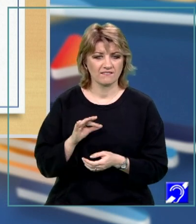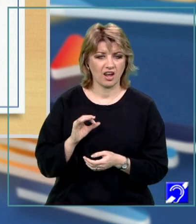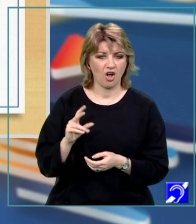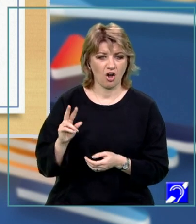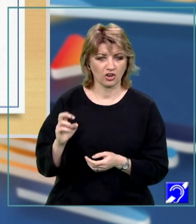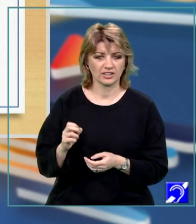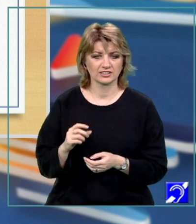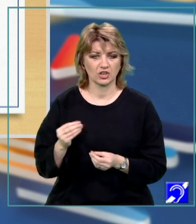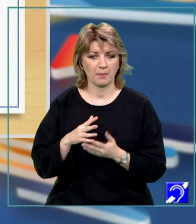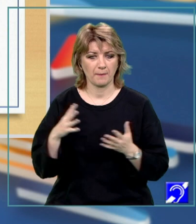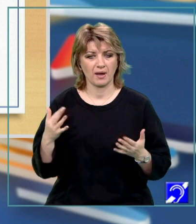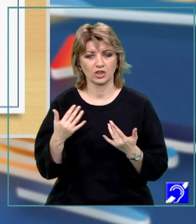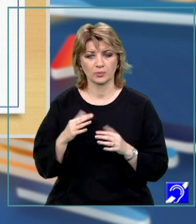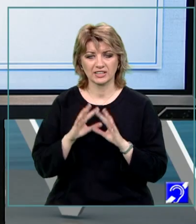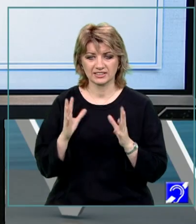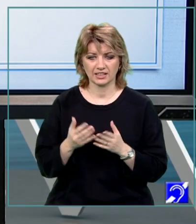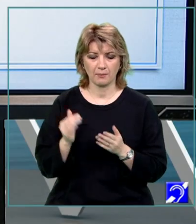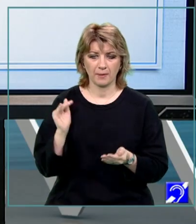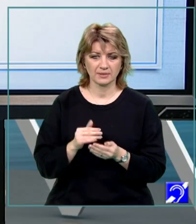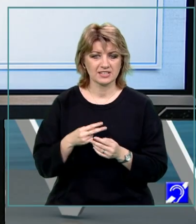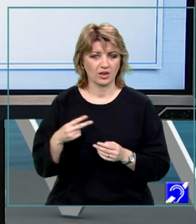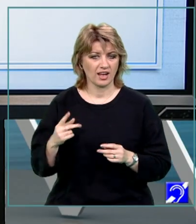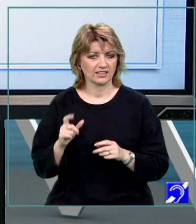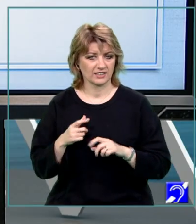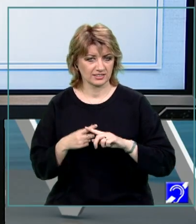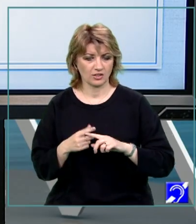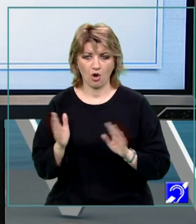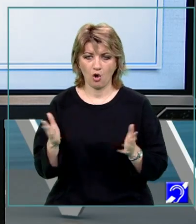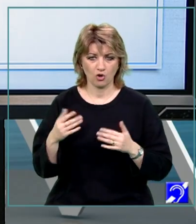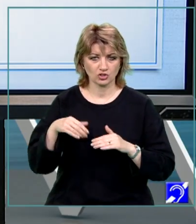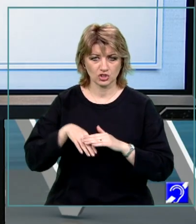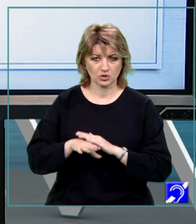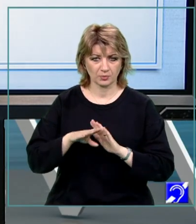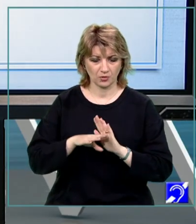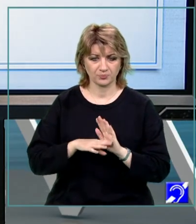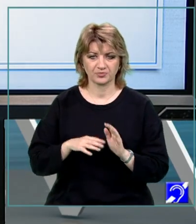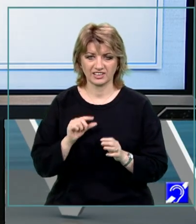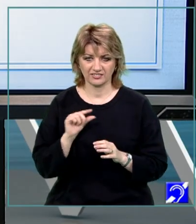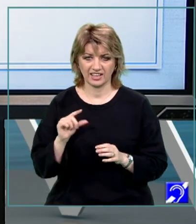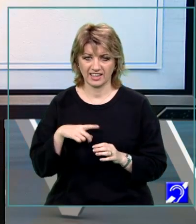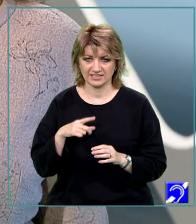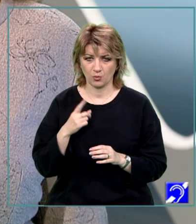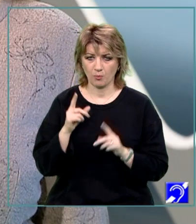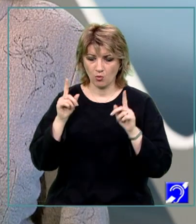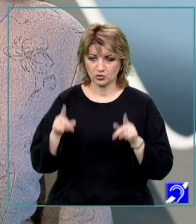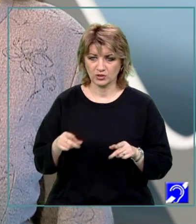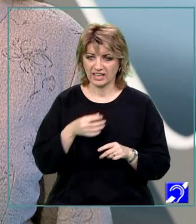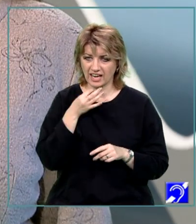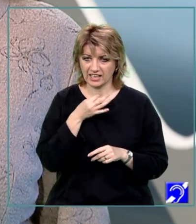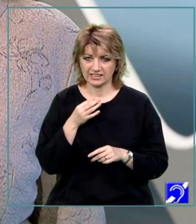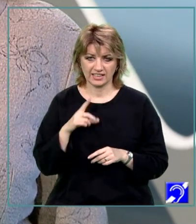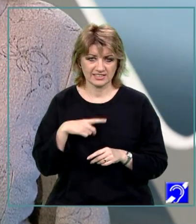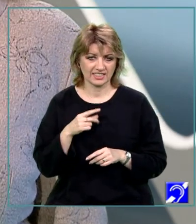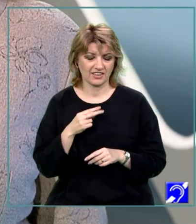număr întreg mai mic sau egal cu numărul X. Pentru orice subprogram definit, există un modul declarativ care conține